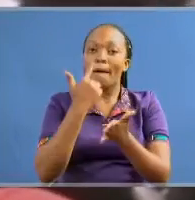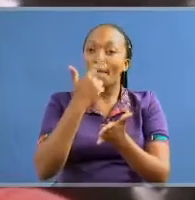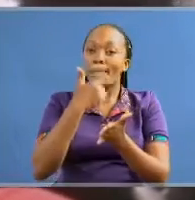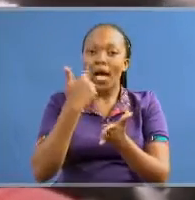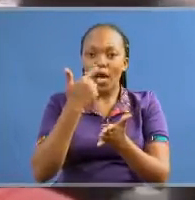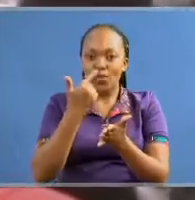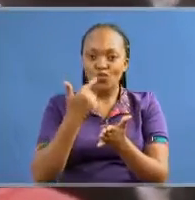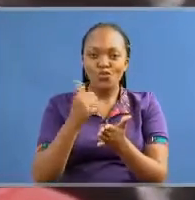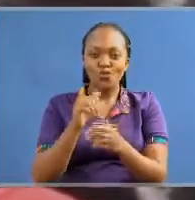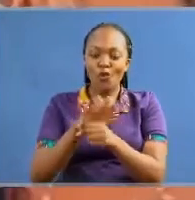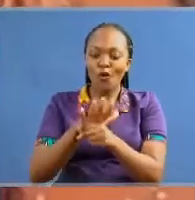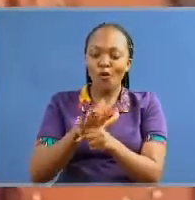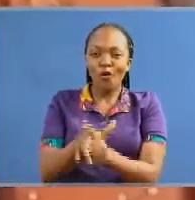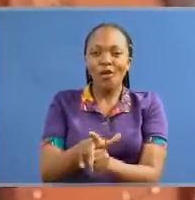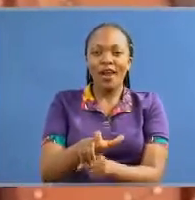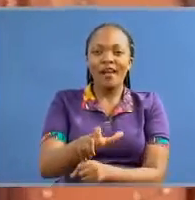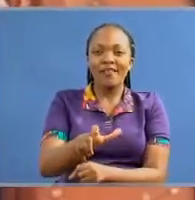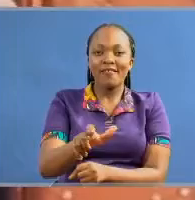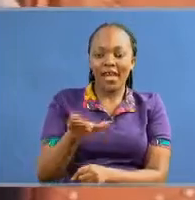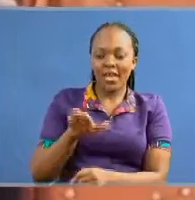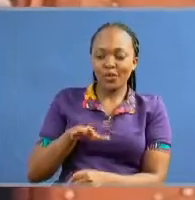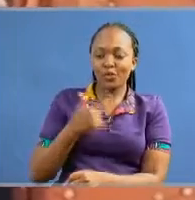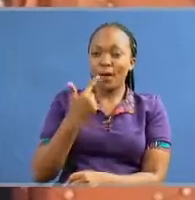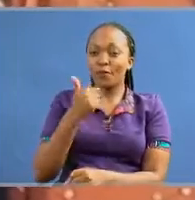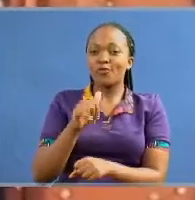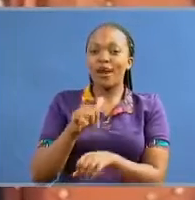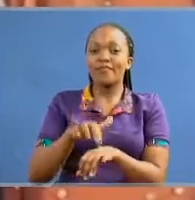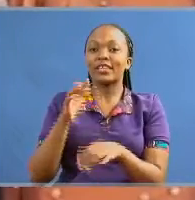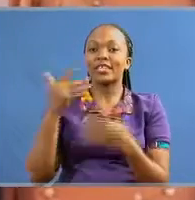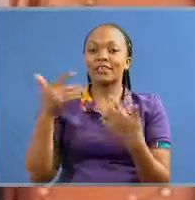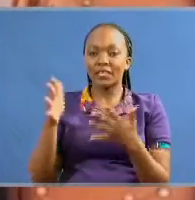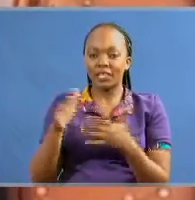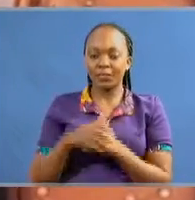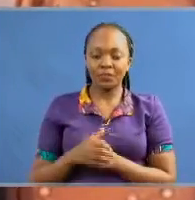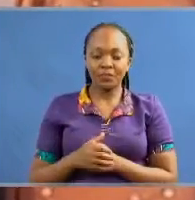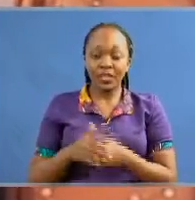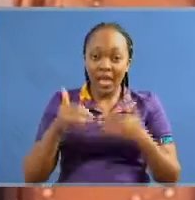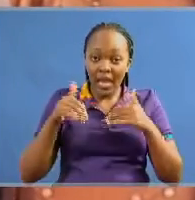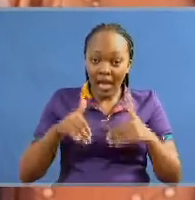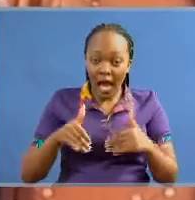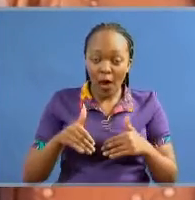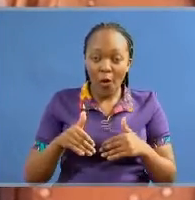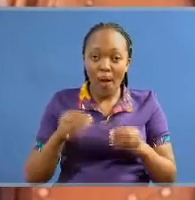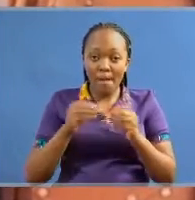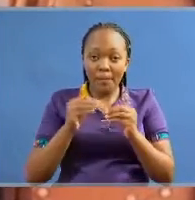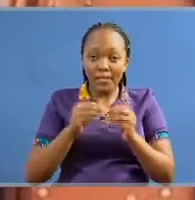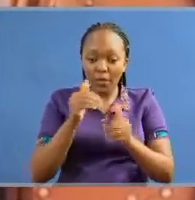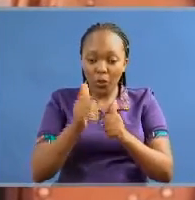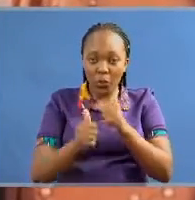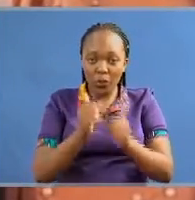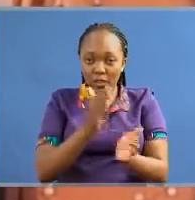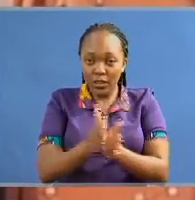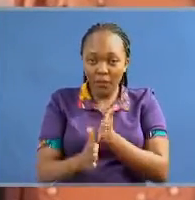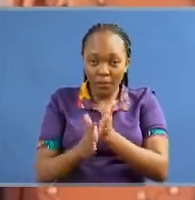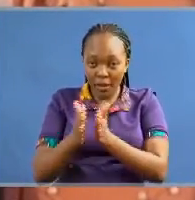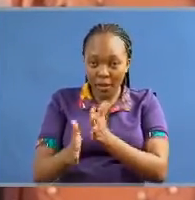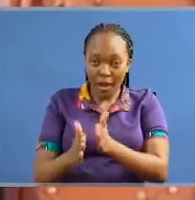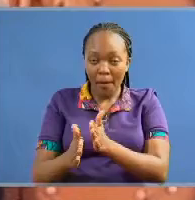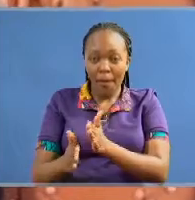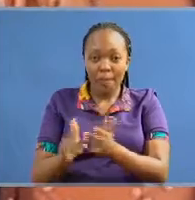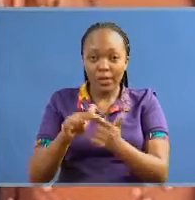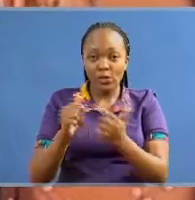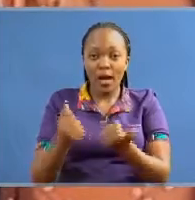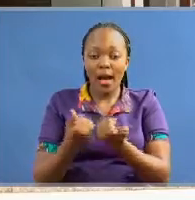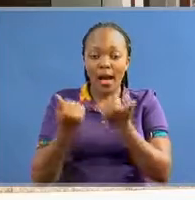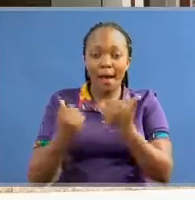huo humo nchini. Mkutuna BBI ulio niuwa kuandaliwa kaunti ya nakuru wiki ijao yimepigo marufuku na serikali